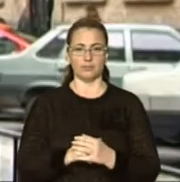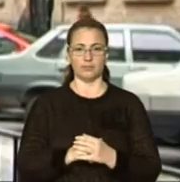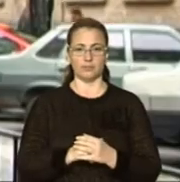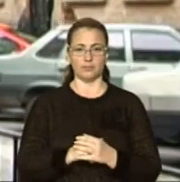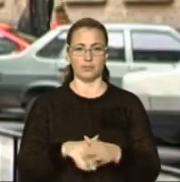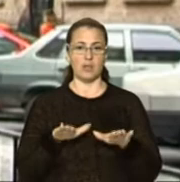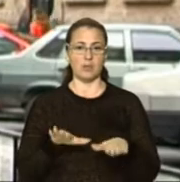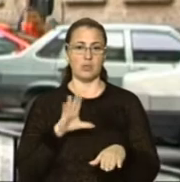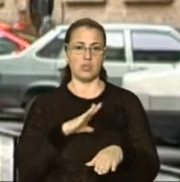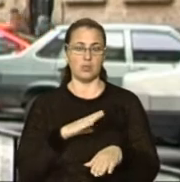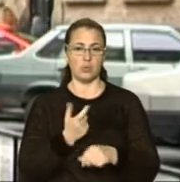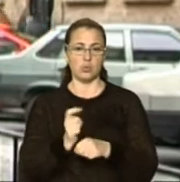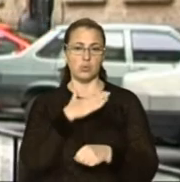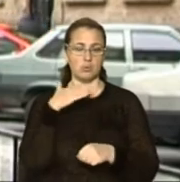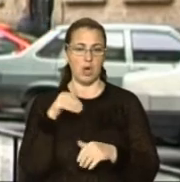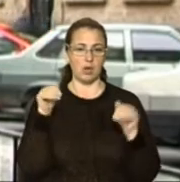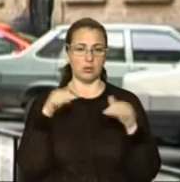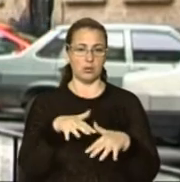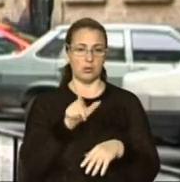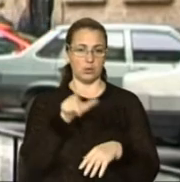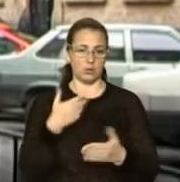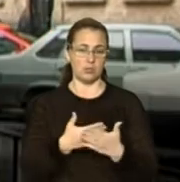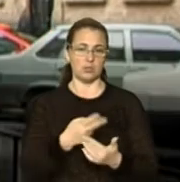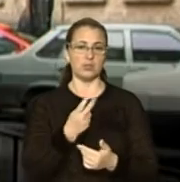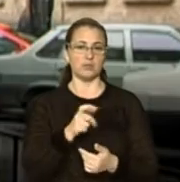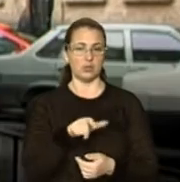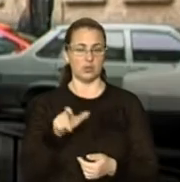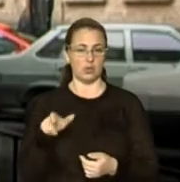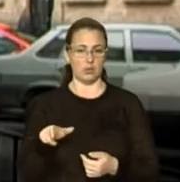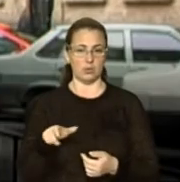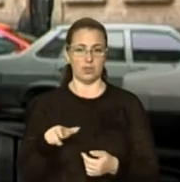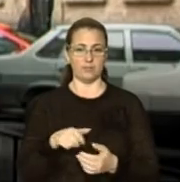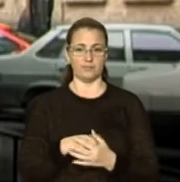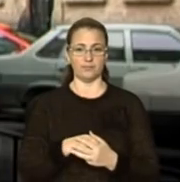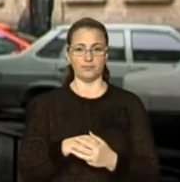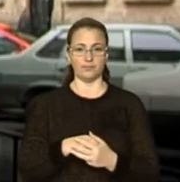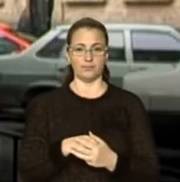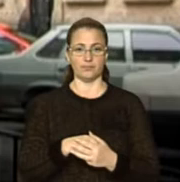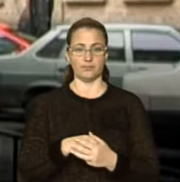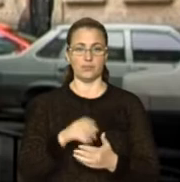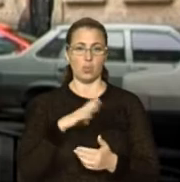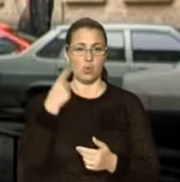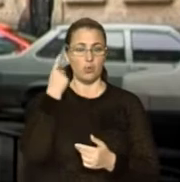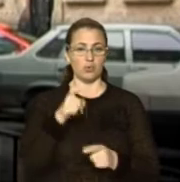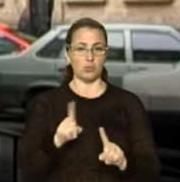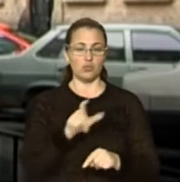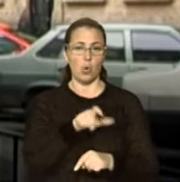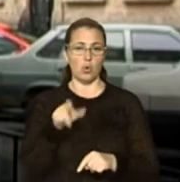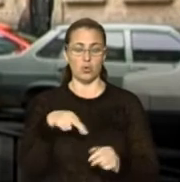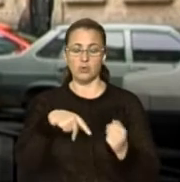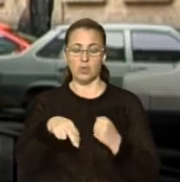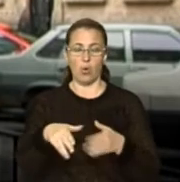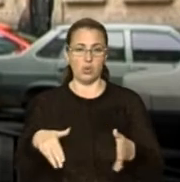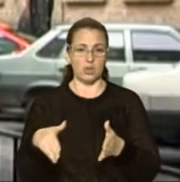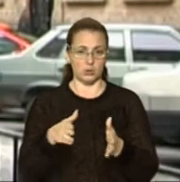На місці було значне скупчення людей, близько 200 чоловік. Було повідомлення, що люди виходять на проїжджу